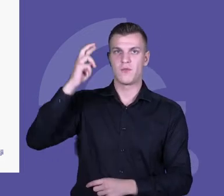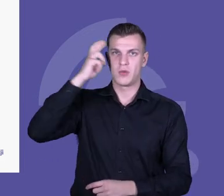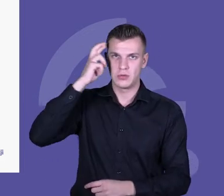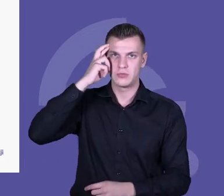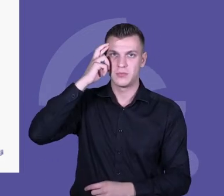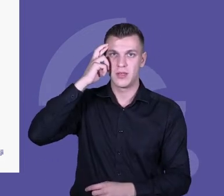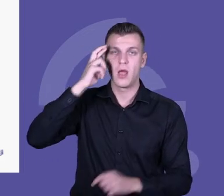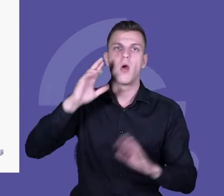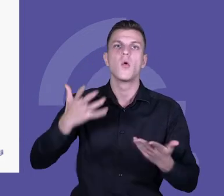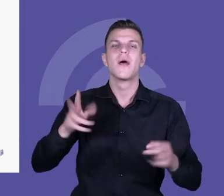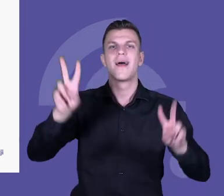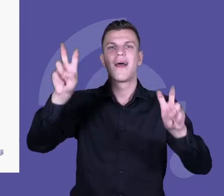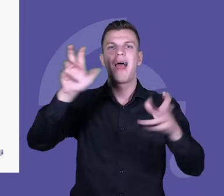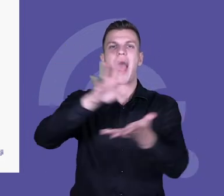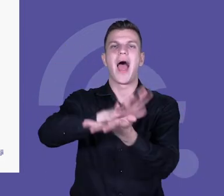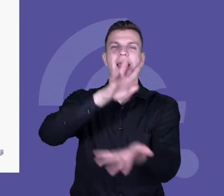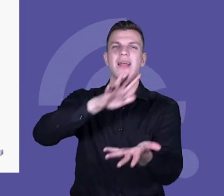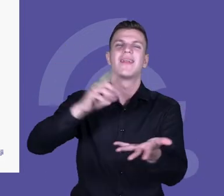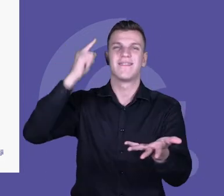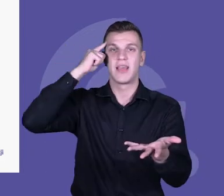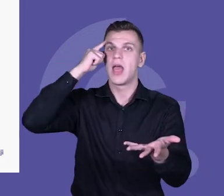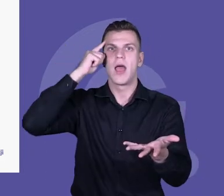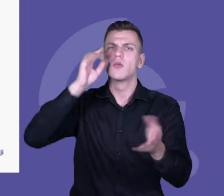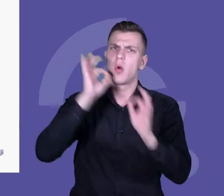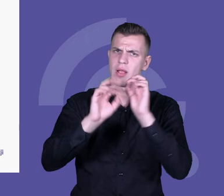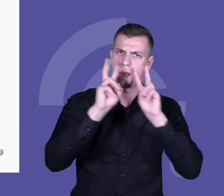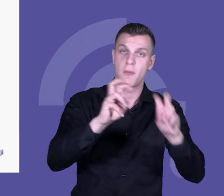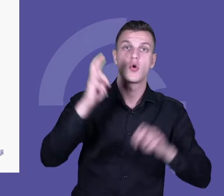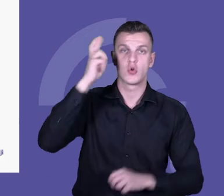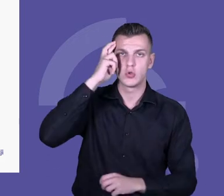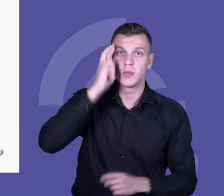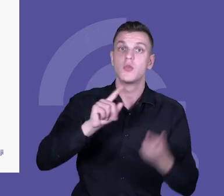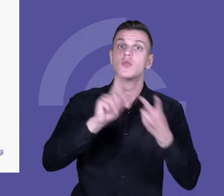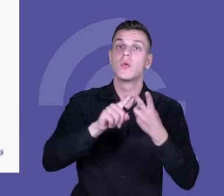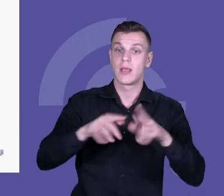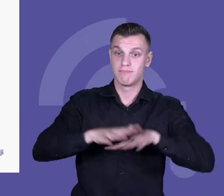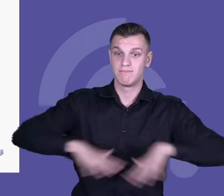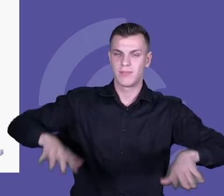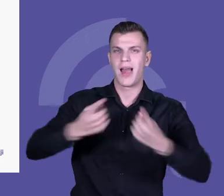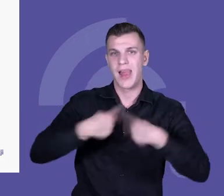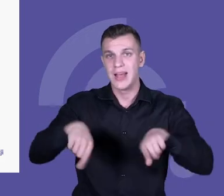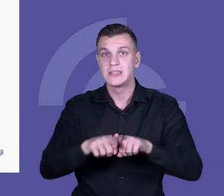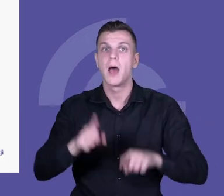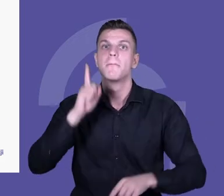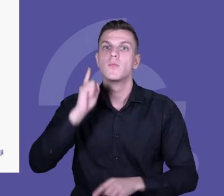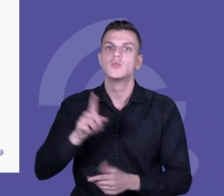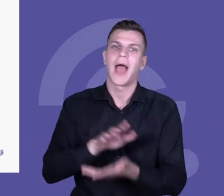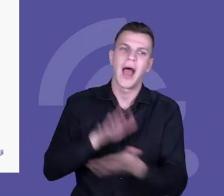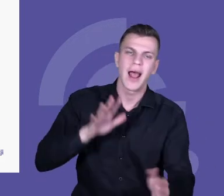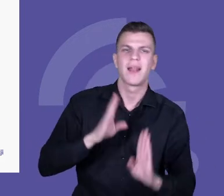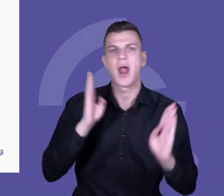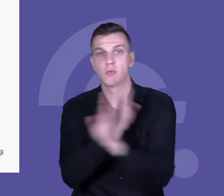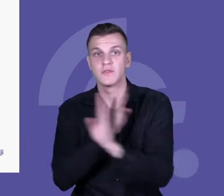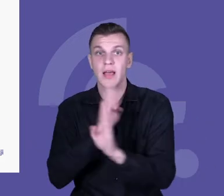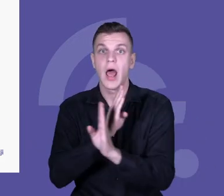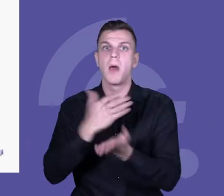hasłową definicję. Po drugie, stworzenie klimatu w klasie, który sprzyja rozwijaniu tej kompetencji. To, o czym mówił